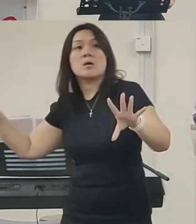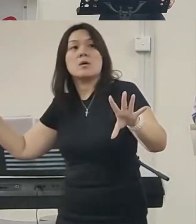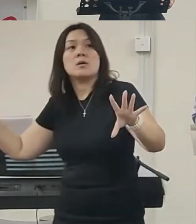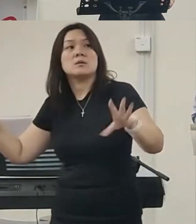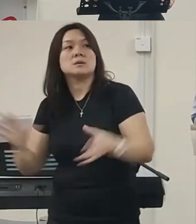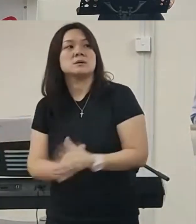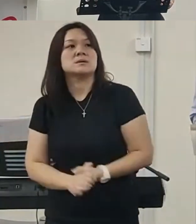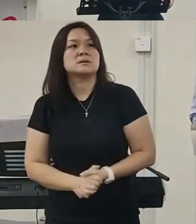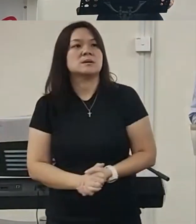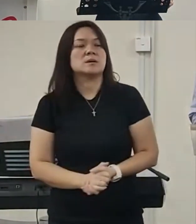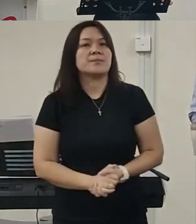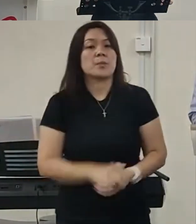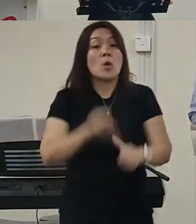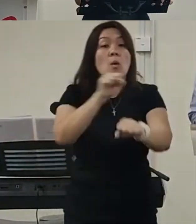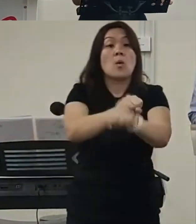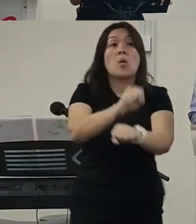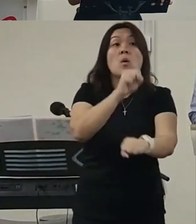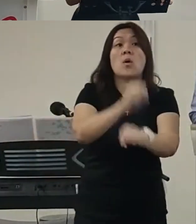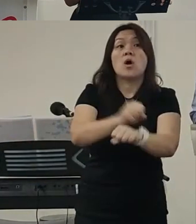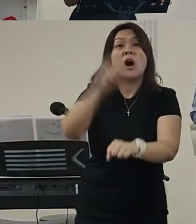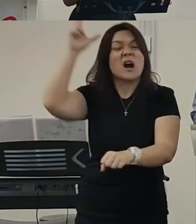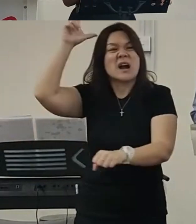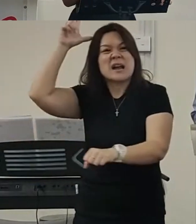那肯定呢是那个魔鬼